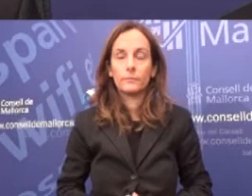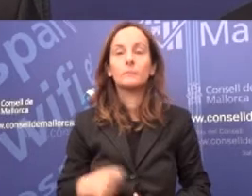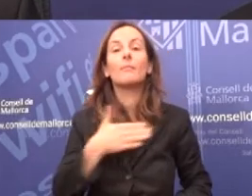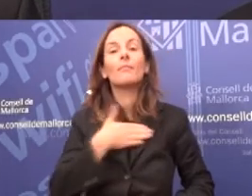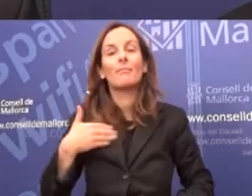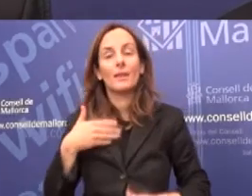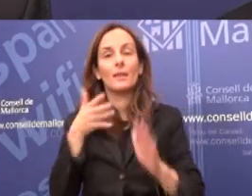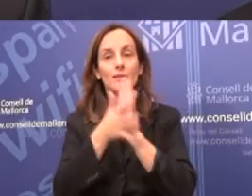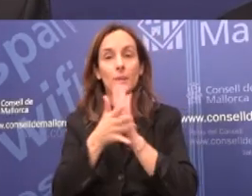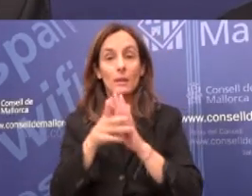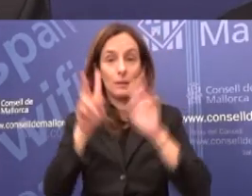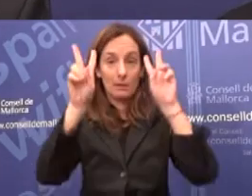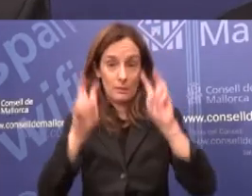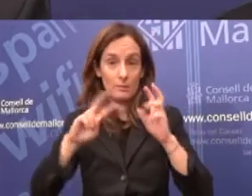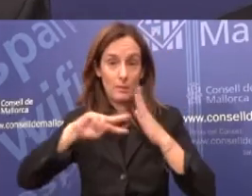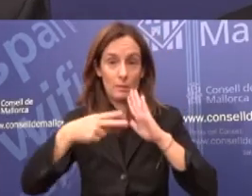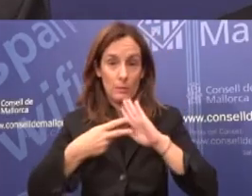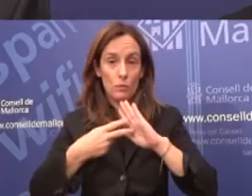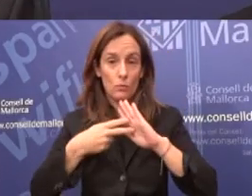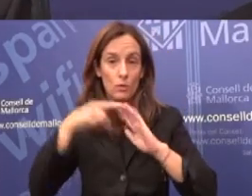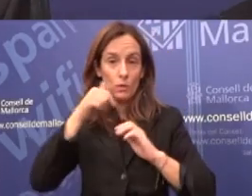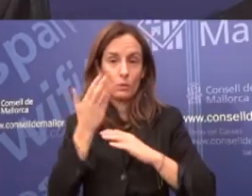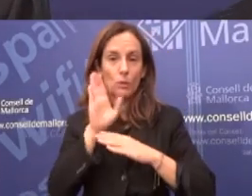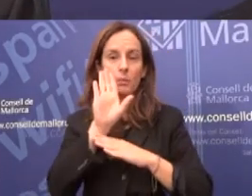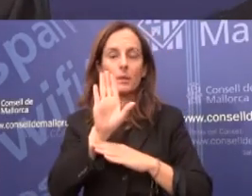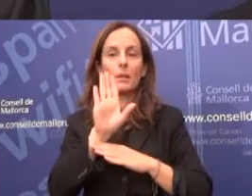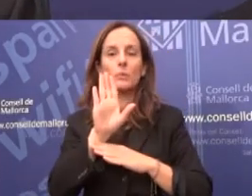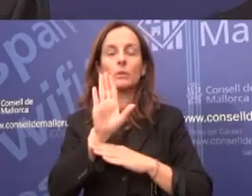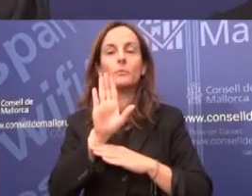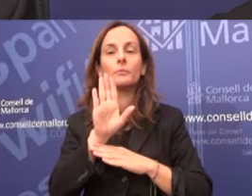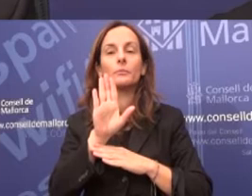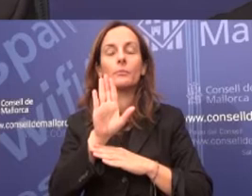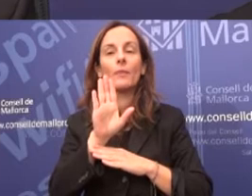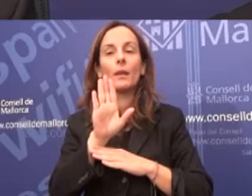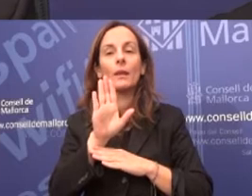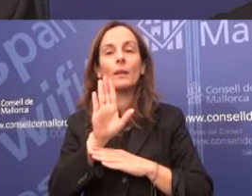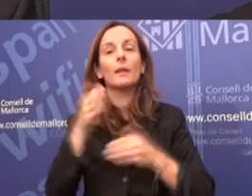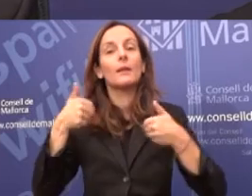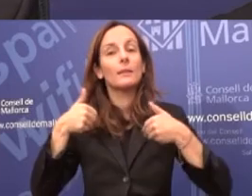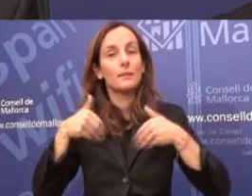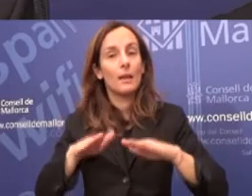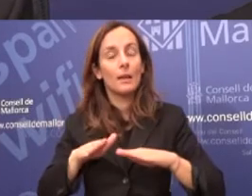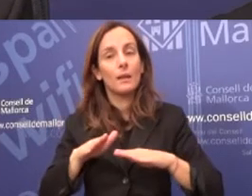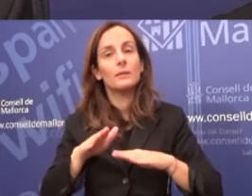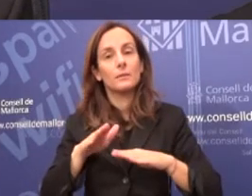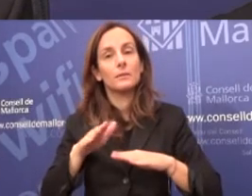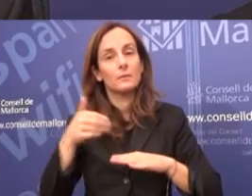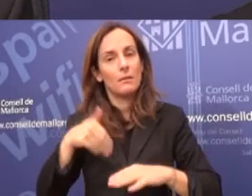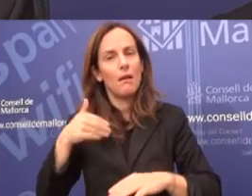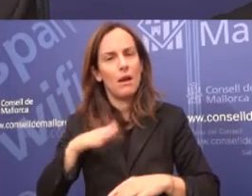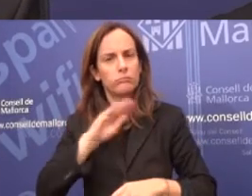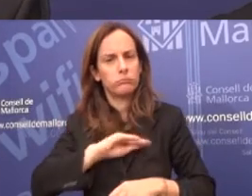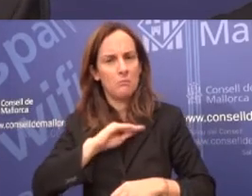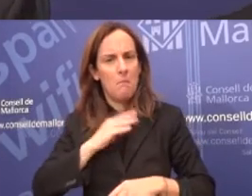Sí que volia comentar respecte a aquest pressupost que ara avui presentam és que ja van tenir